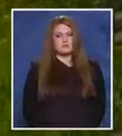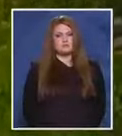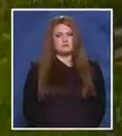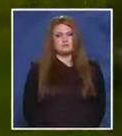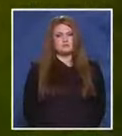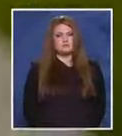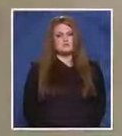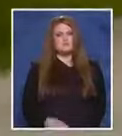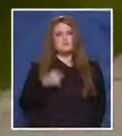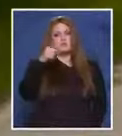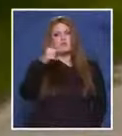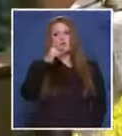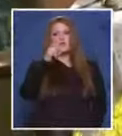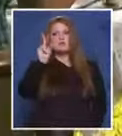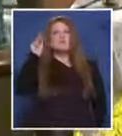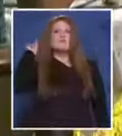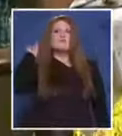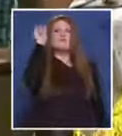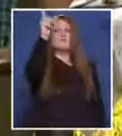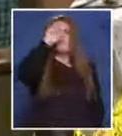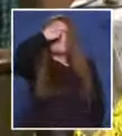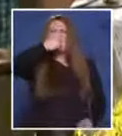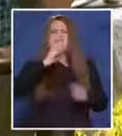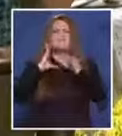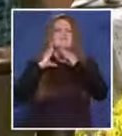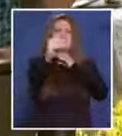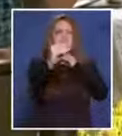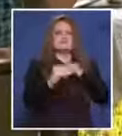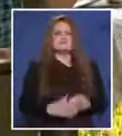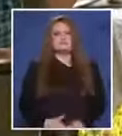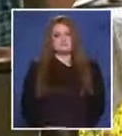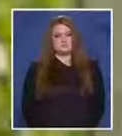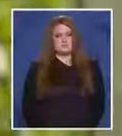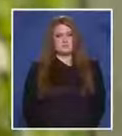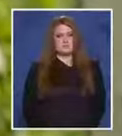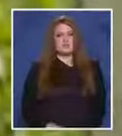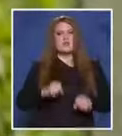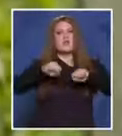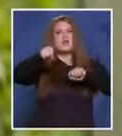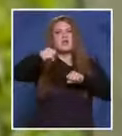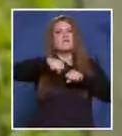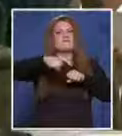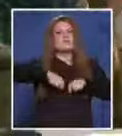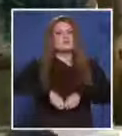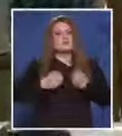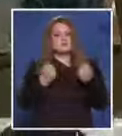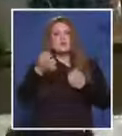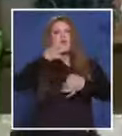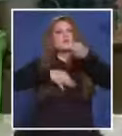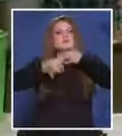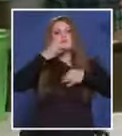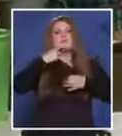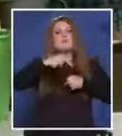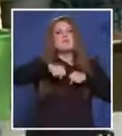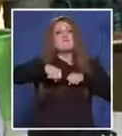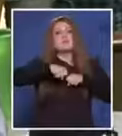танцах кълбеците обърнаха, тук набързи и забинаха. Можа да ги видях кълбеца. Вратата разбитата видяхте ли? Опишете вратата. Да,